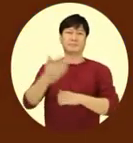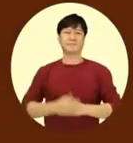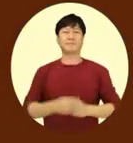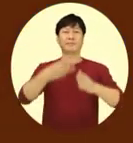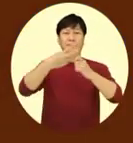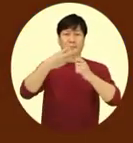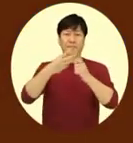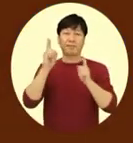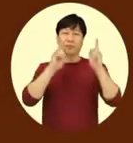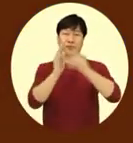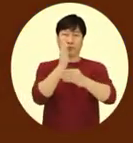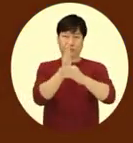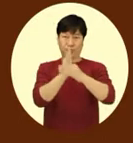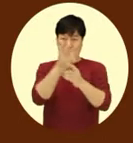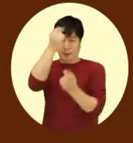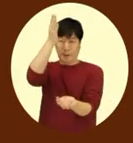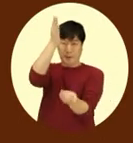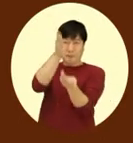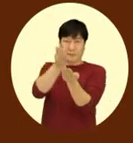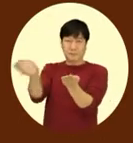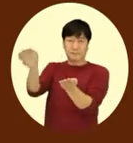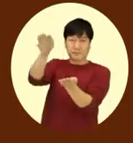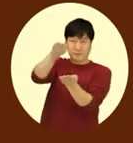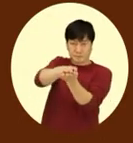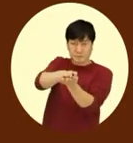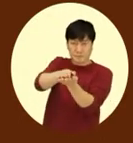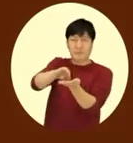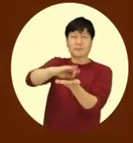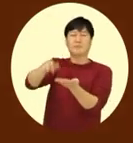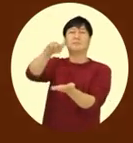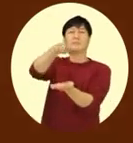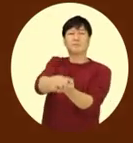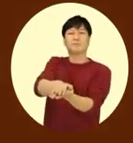부위와 창상피복제의 중앙부를 잘 맞춘 후 상처에 부착합니다.